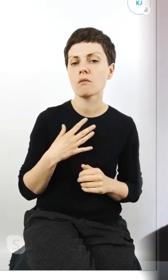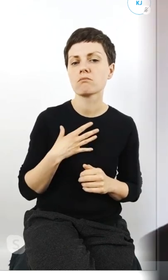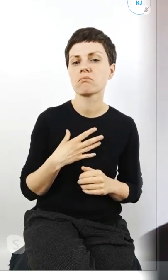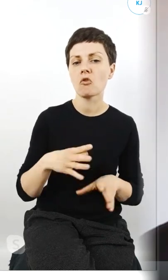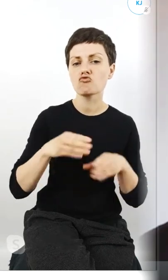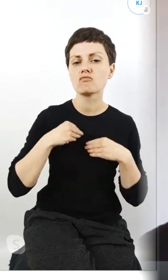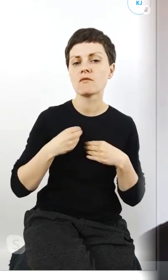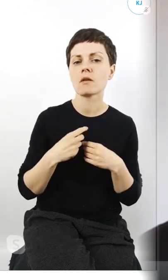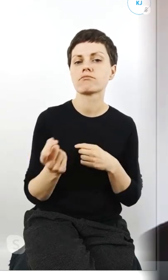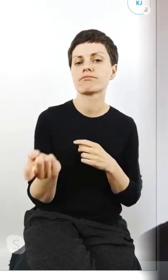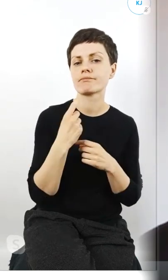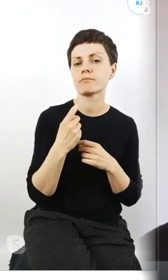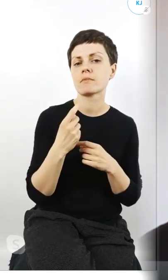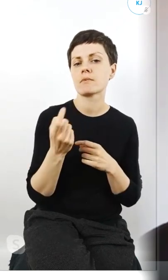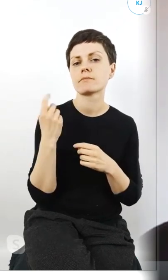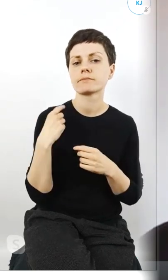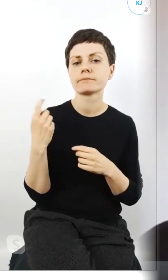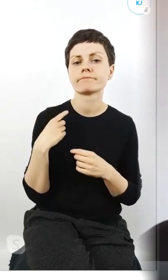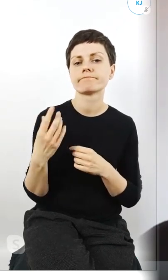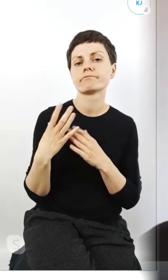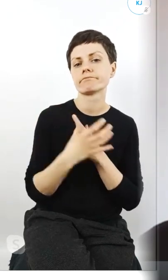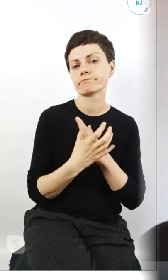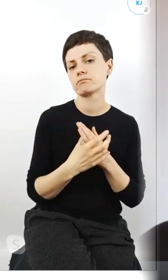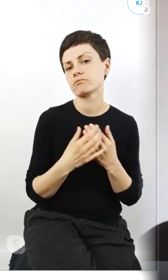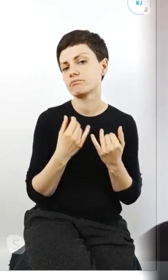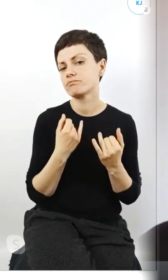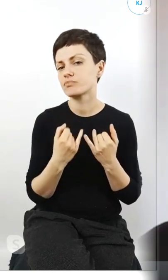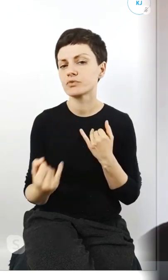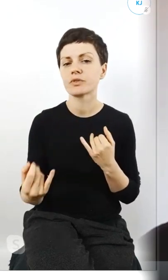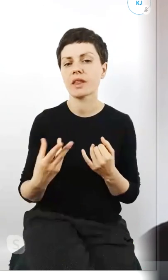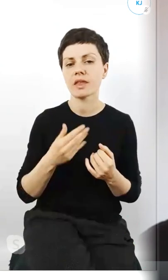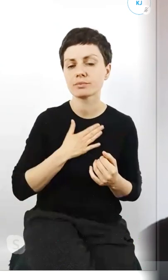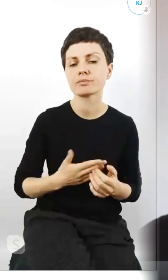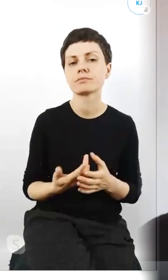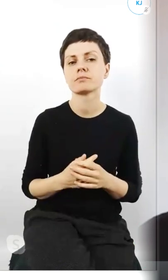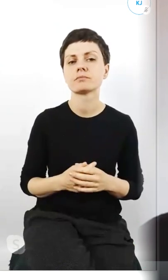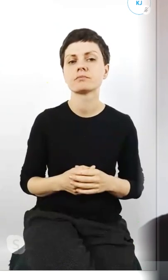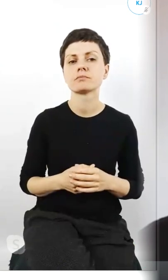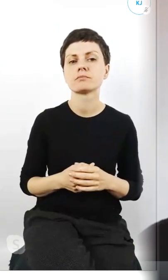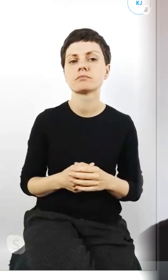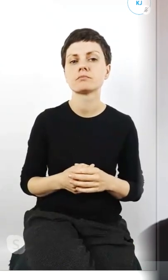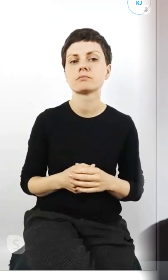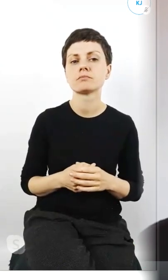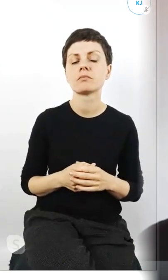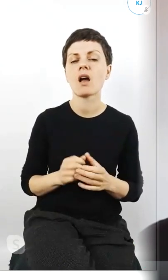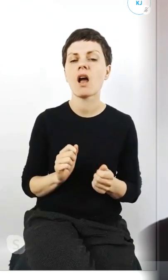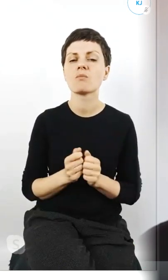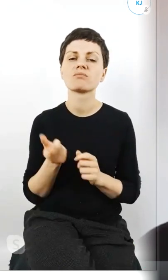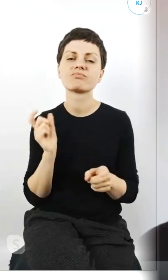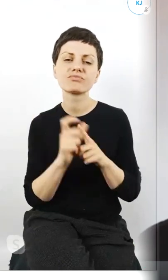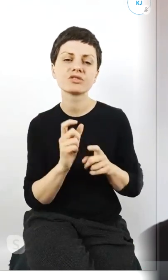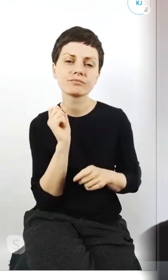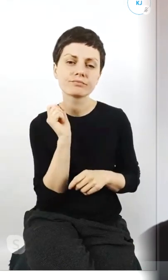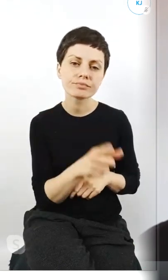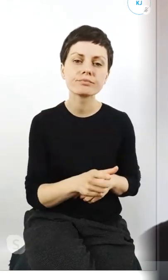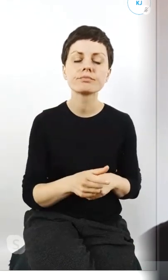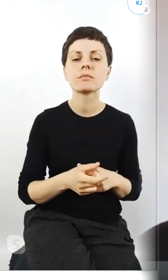takie nieprzyjemne wręcz takie czy przezwiska czy jakieś tam